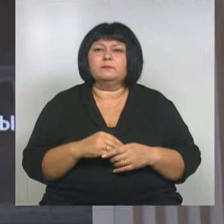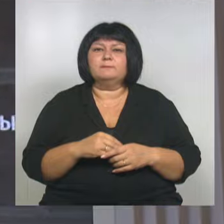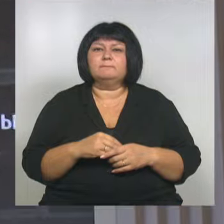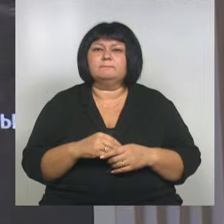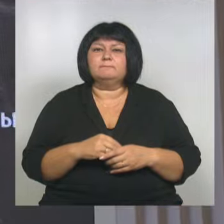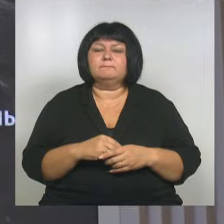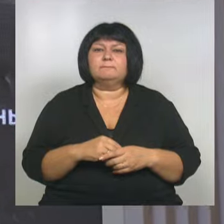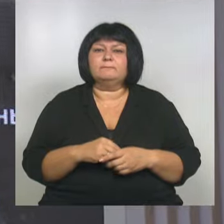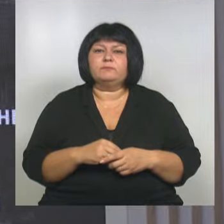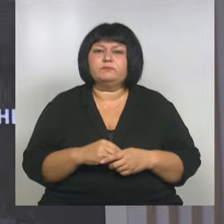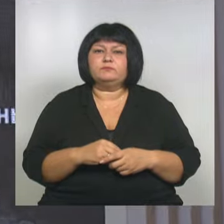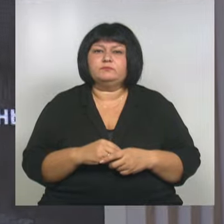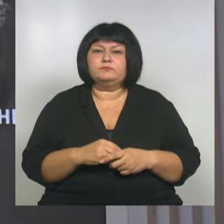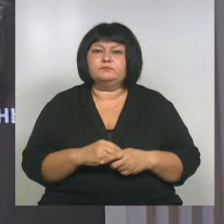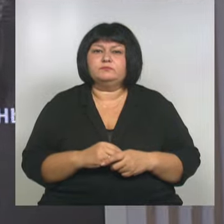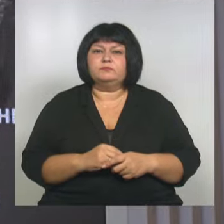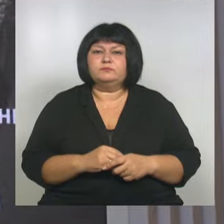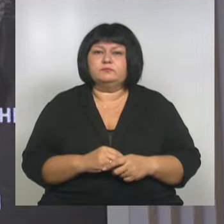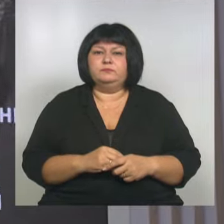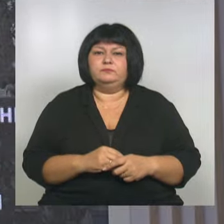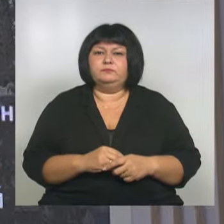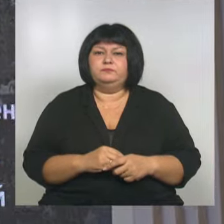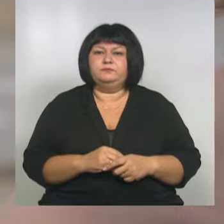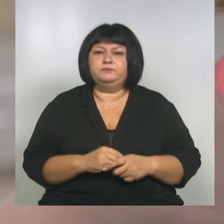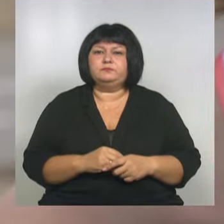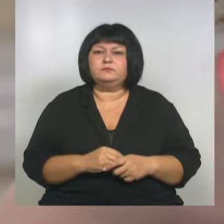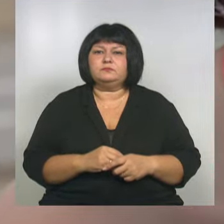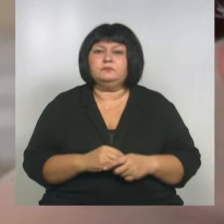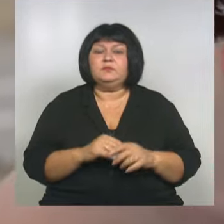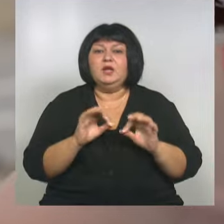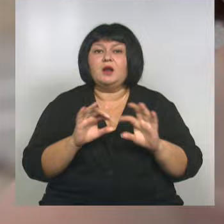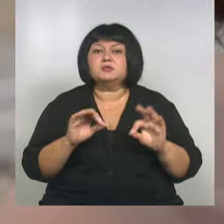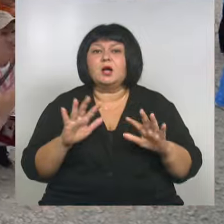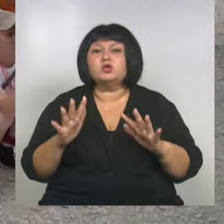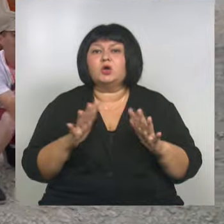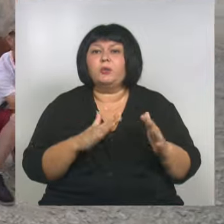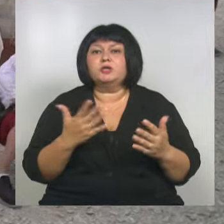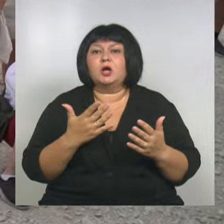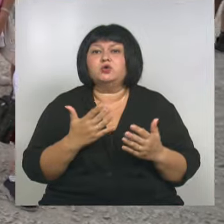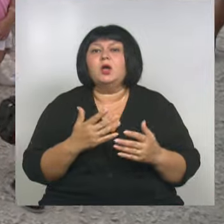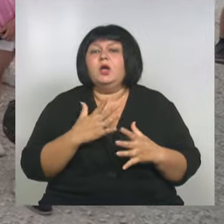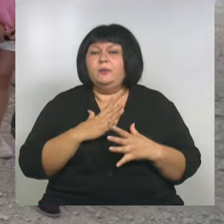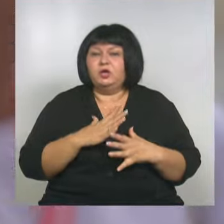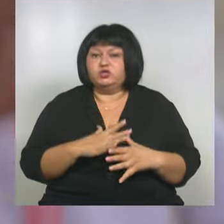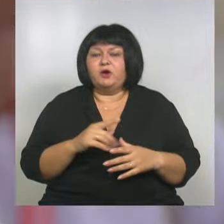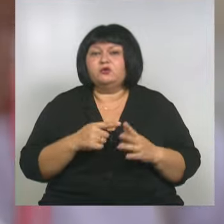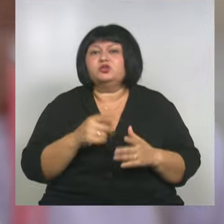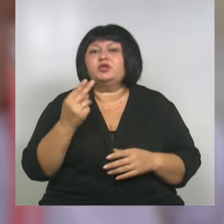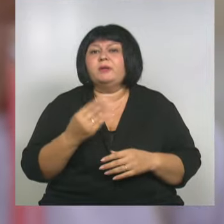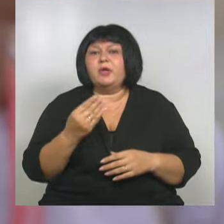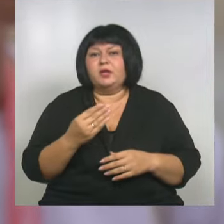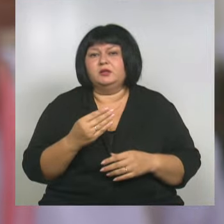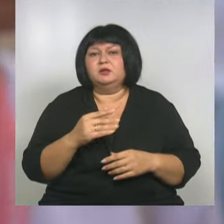Нескоро я вернусь к нему обратно. Рассказ о событиях, которые приходится переживать шебекинцам,